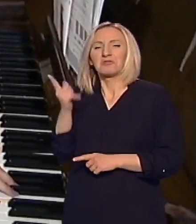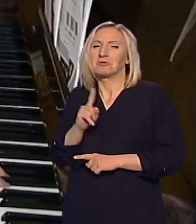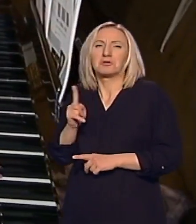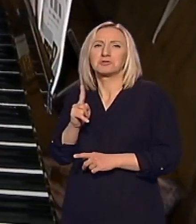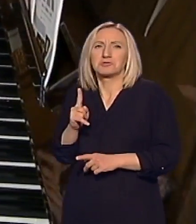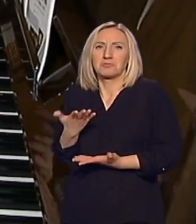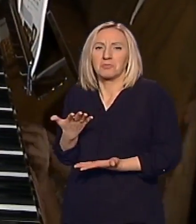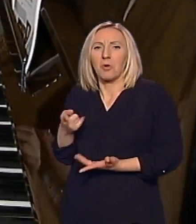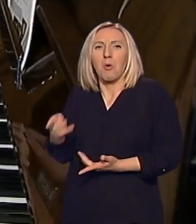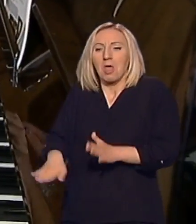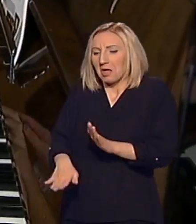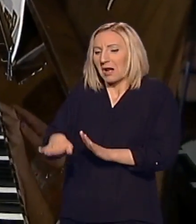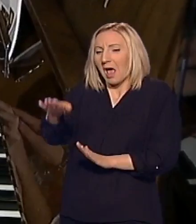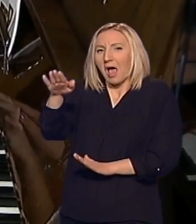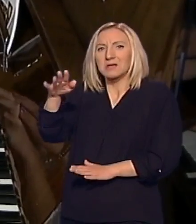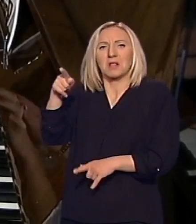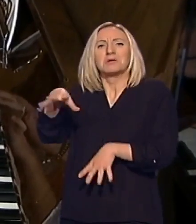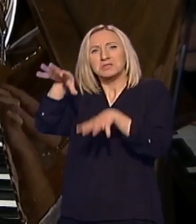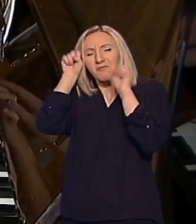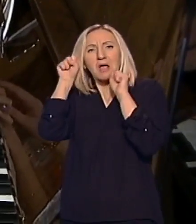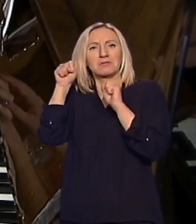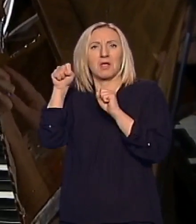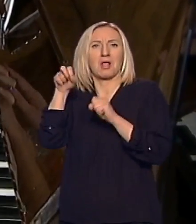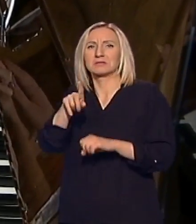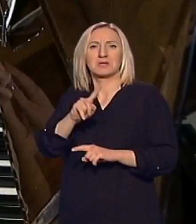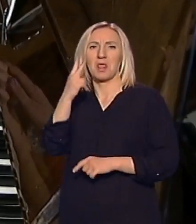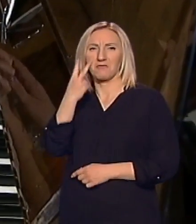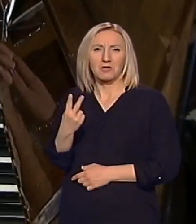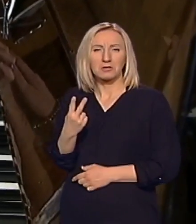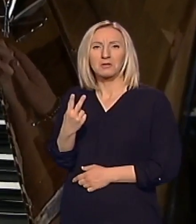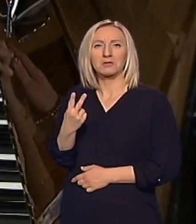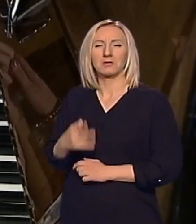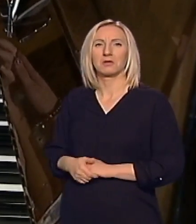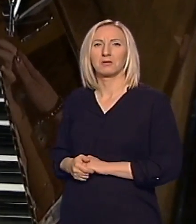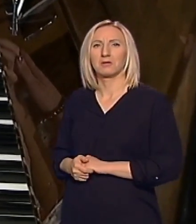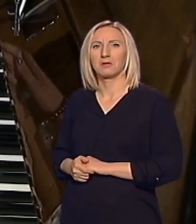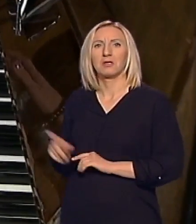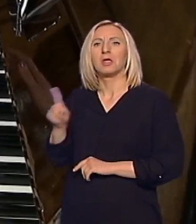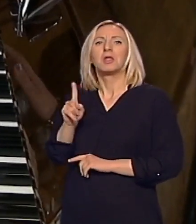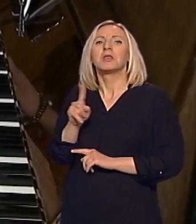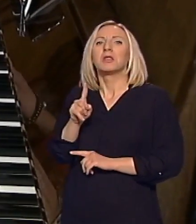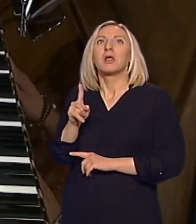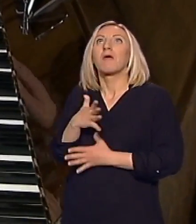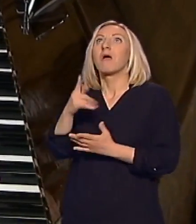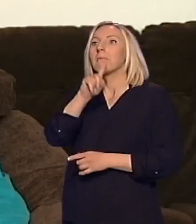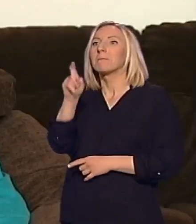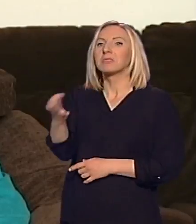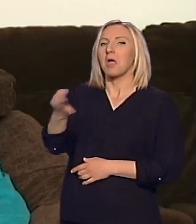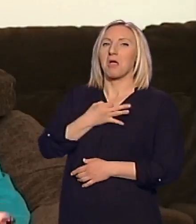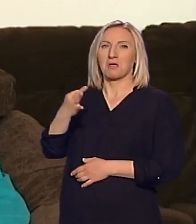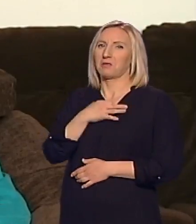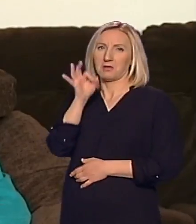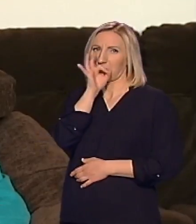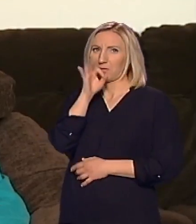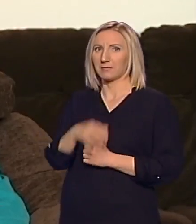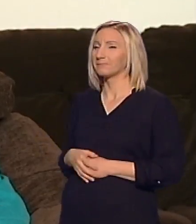shvatala je da ona ne vidi, ali jednostavno nije postavljala neka veća pitanja. Znači,